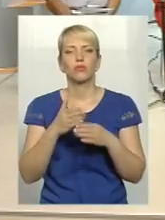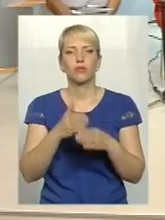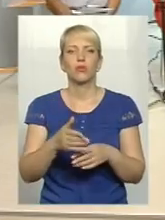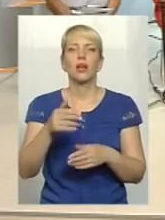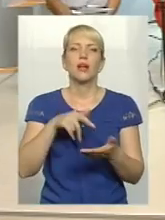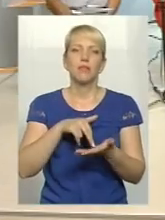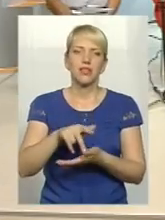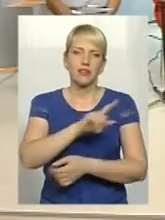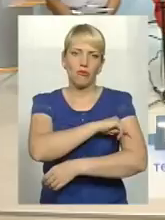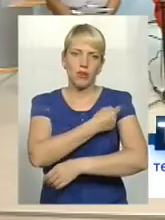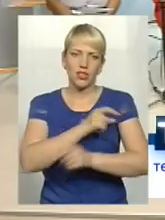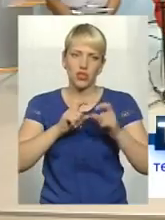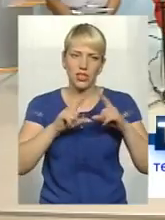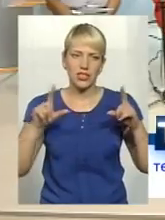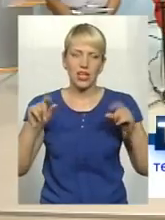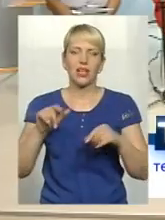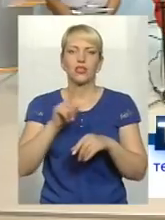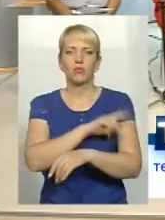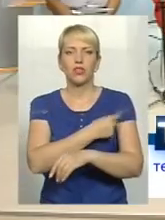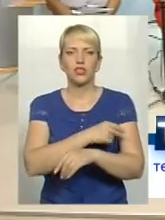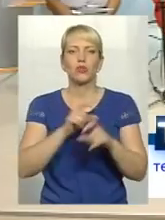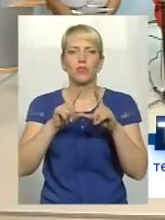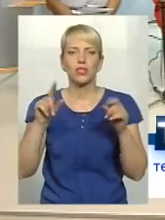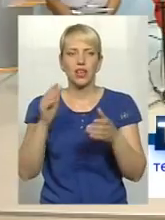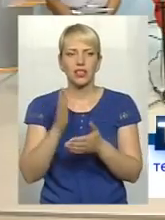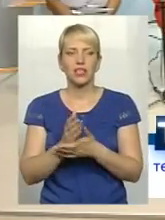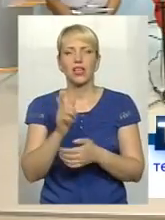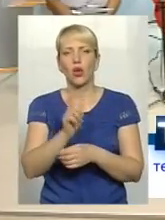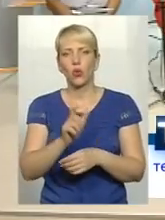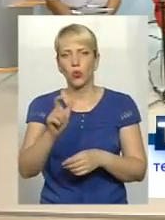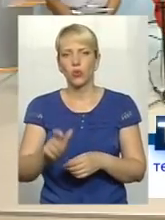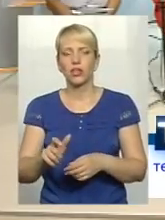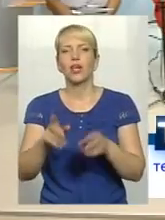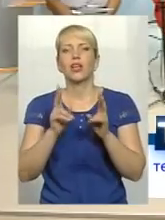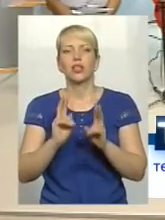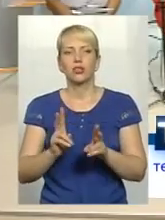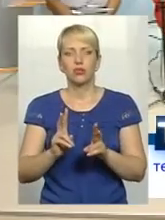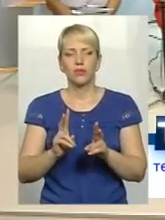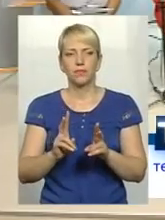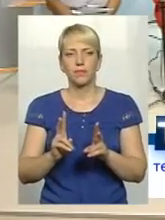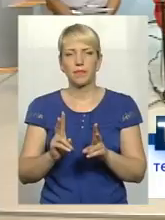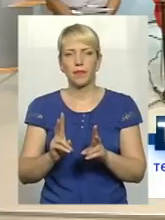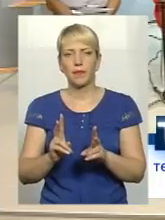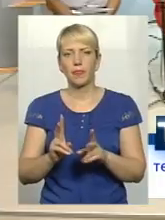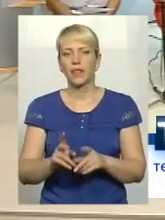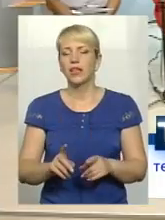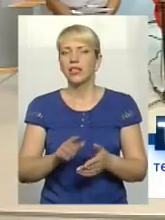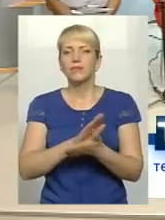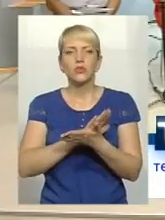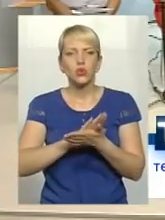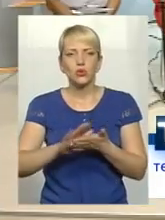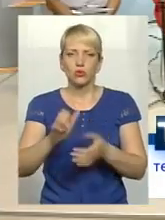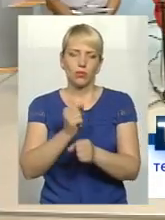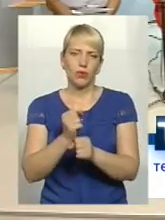прийдіть в медичний заклад, в медичному закладі є визначені люди, які в суто працюють з